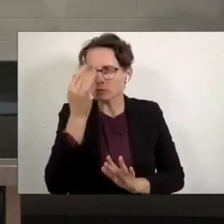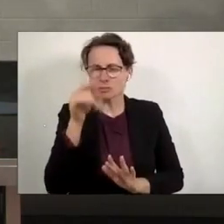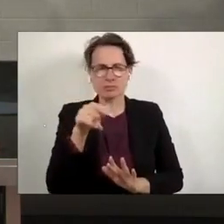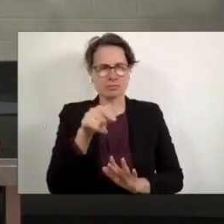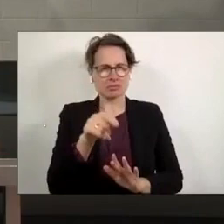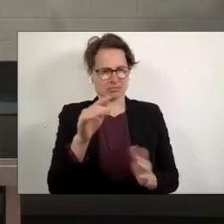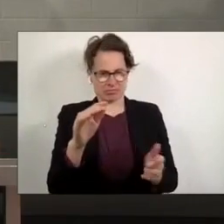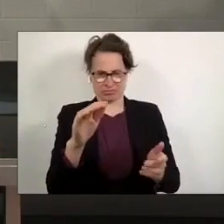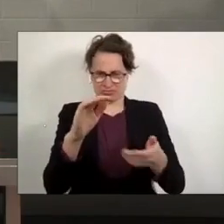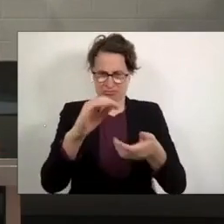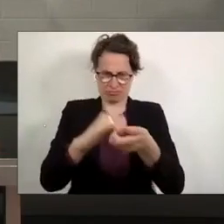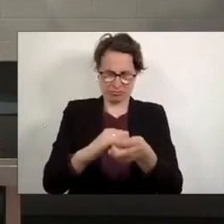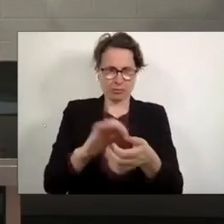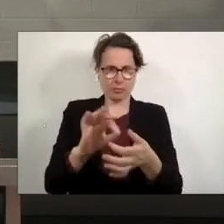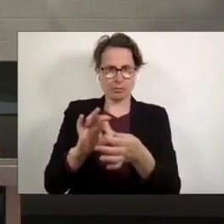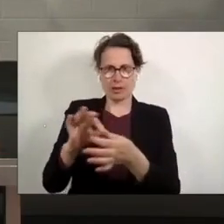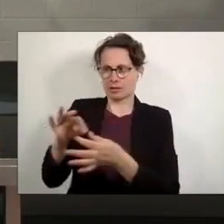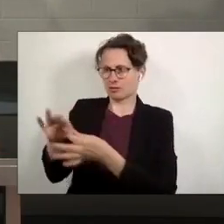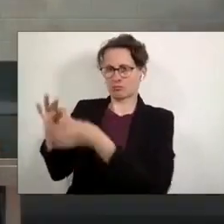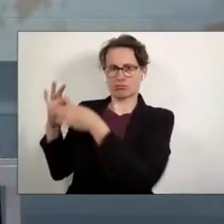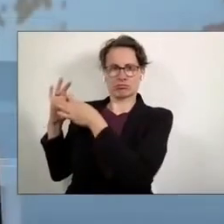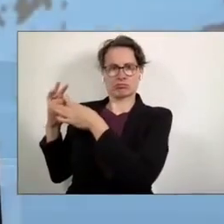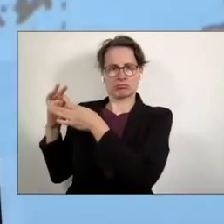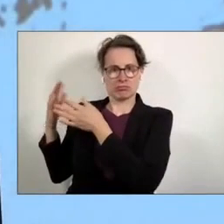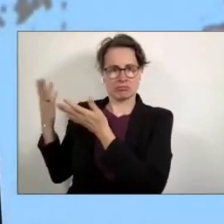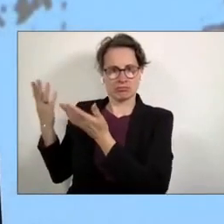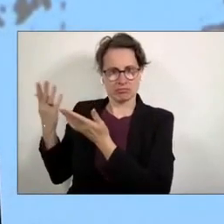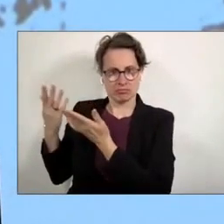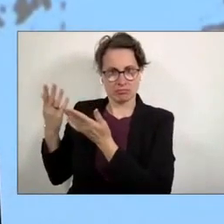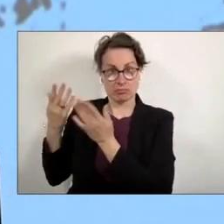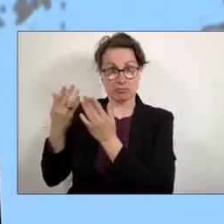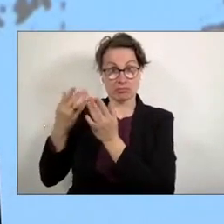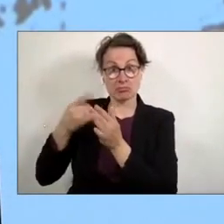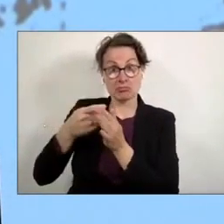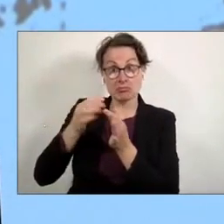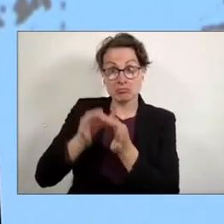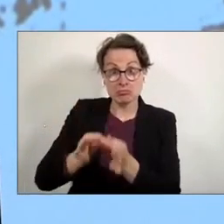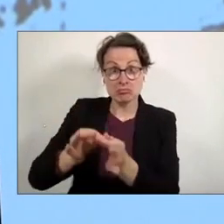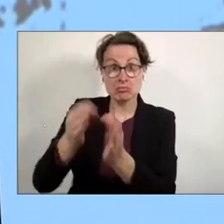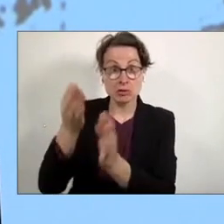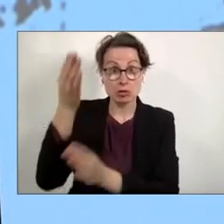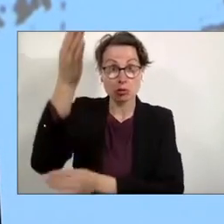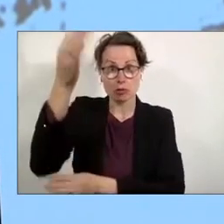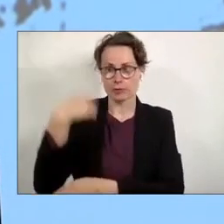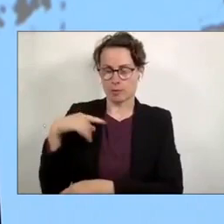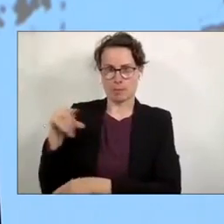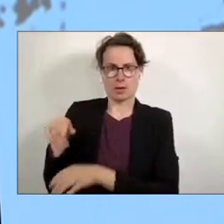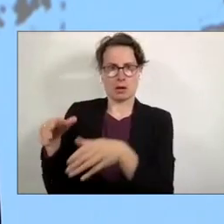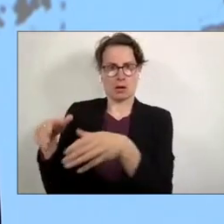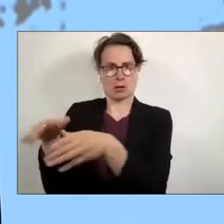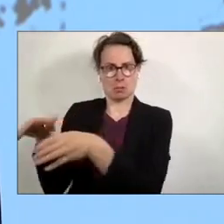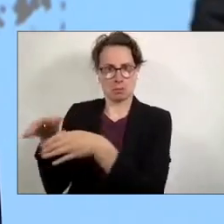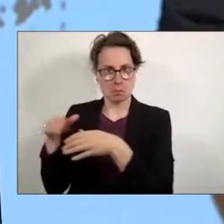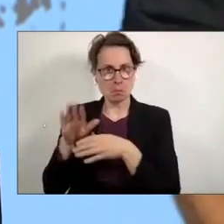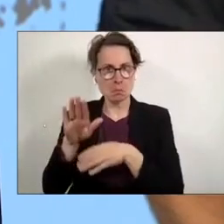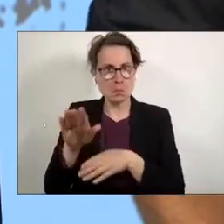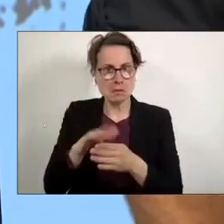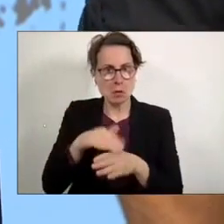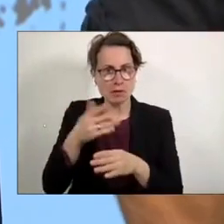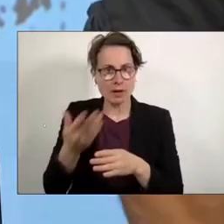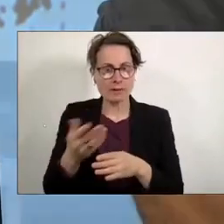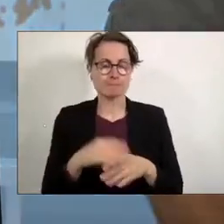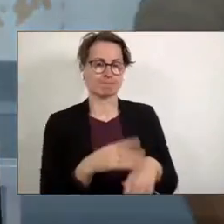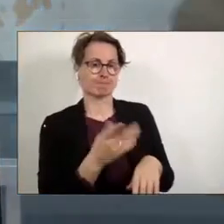Vereinigung mit der Vergangenheit zu tun hatte und wie sich in Zukunft hier die Minderheiten fühlen würden. Wir schreiben das Jahr